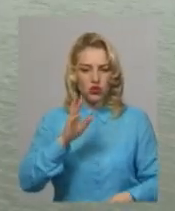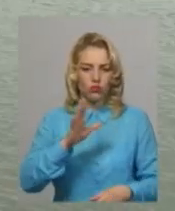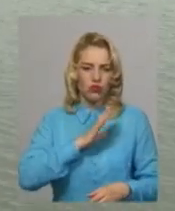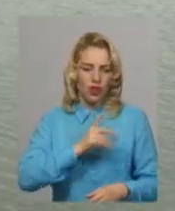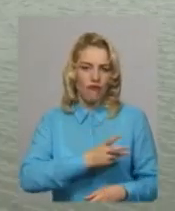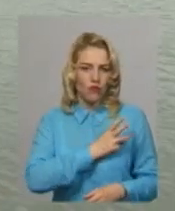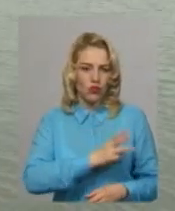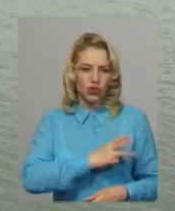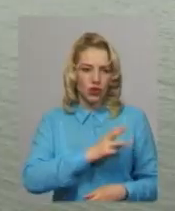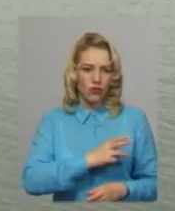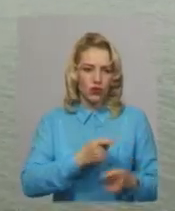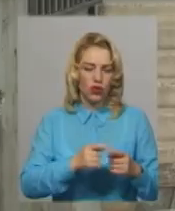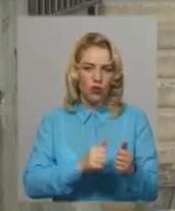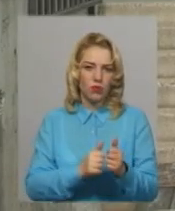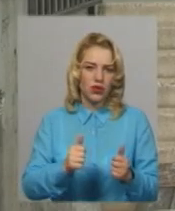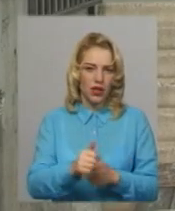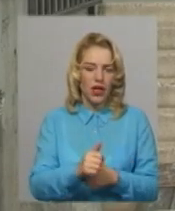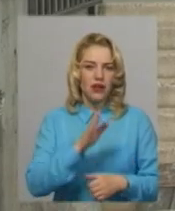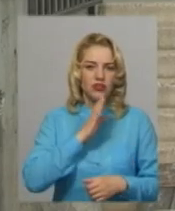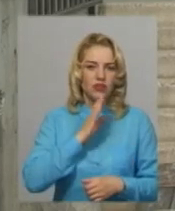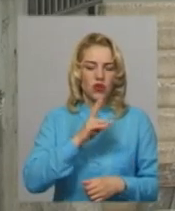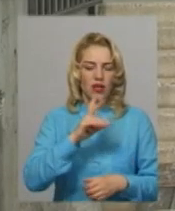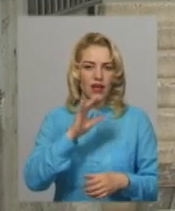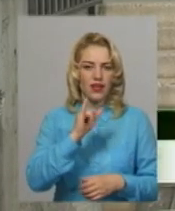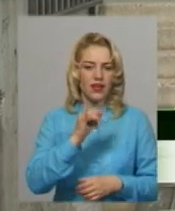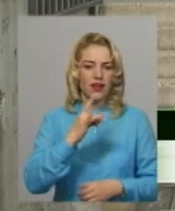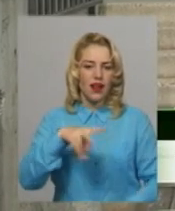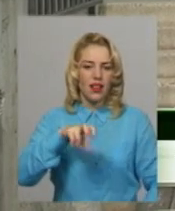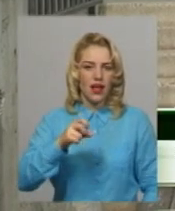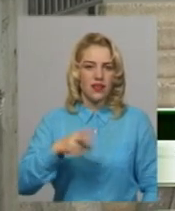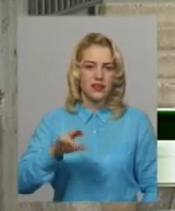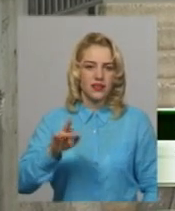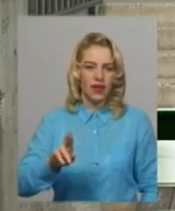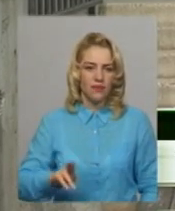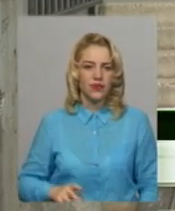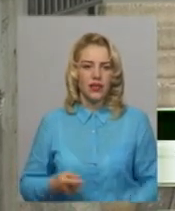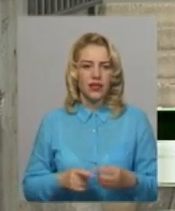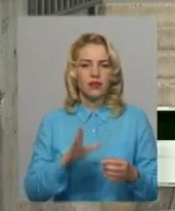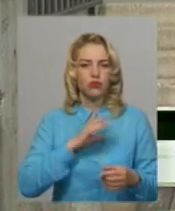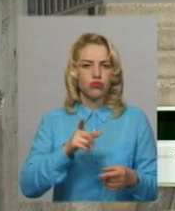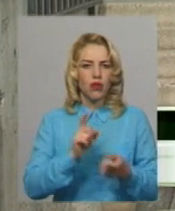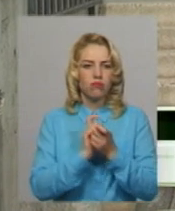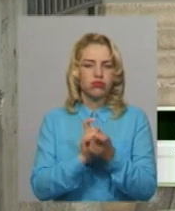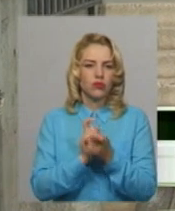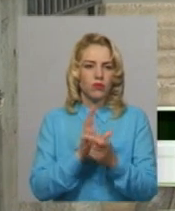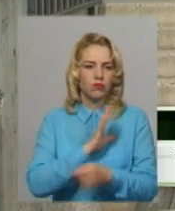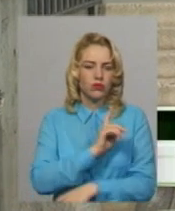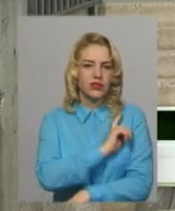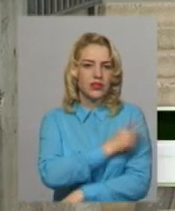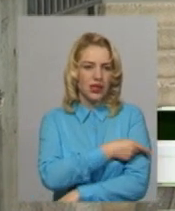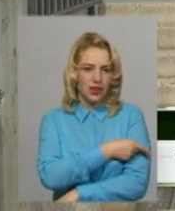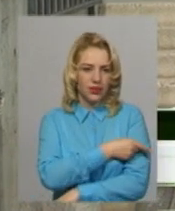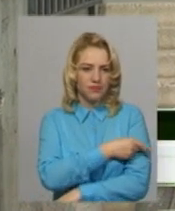найближчу пересільдувачку з Ірландії. Десяті секунди, там дуже була така боротьба, дуже сильна,